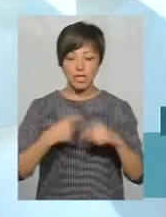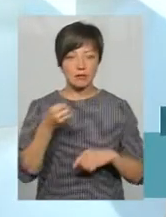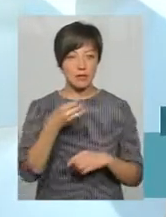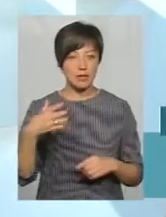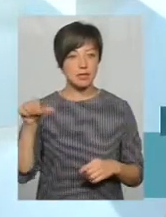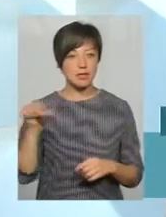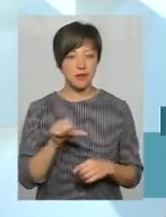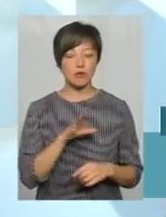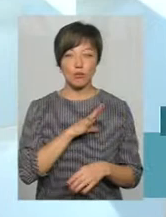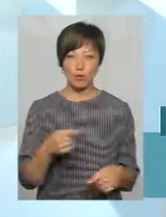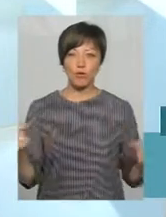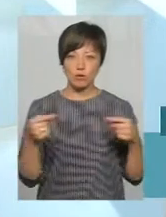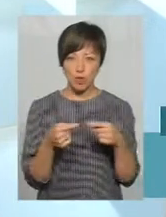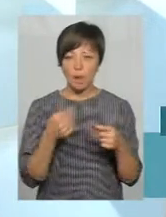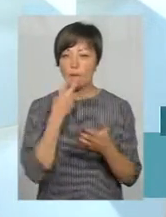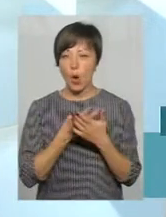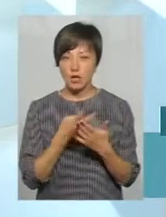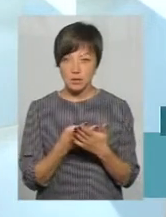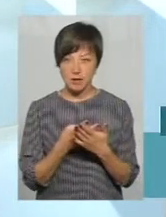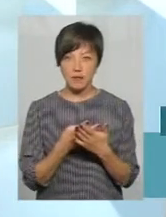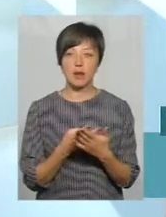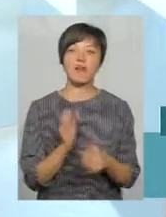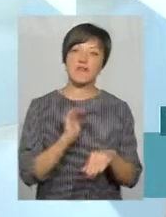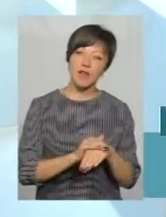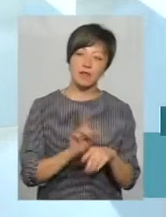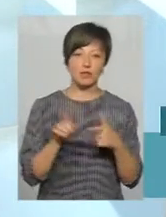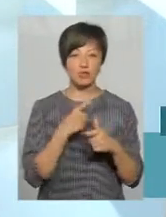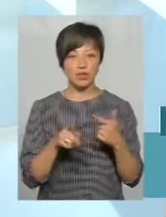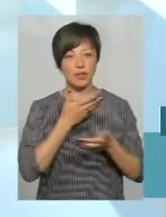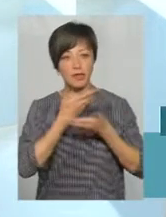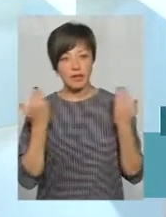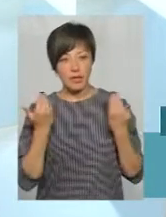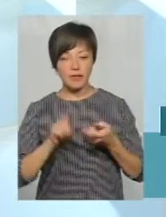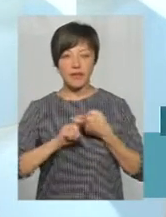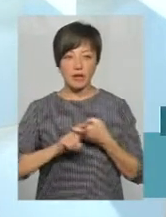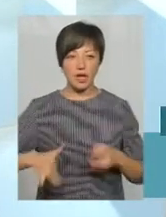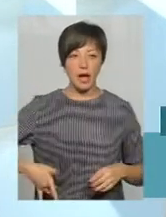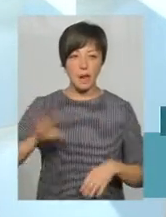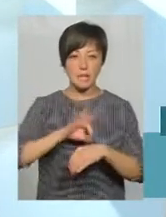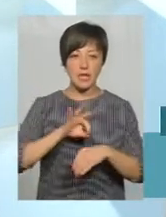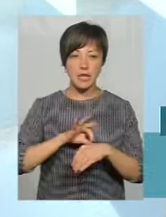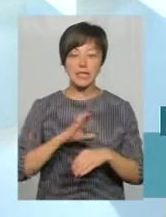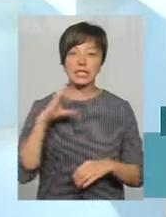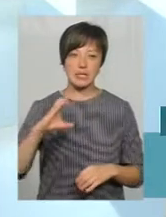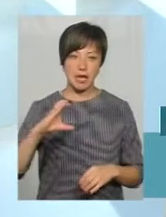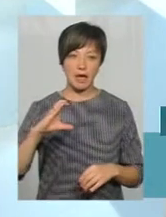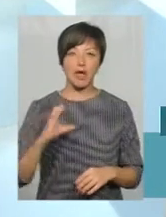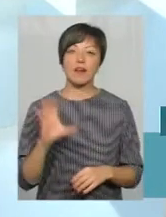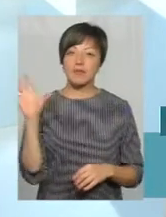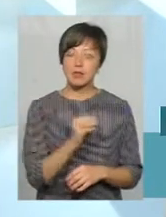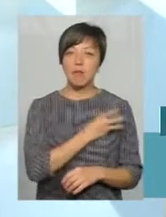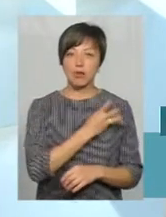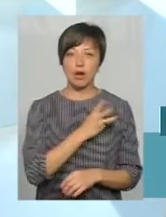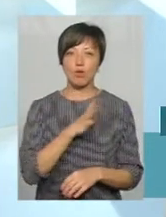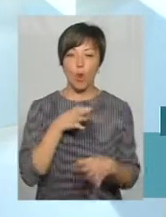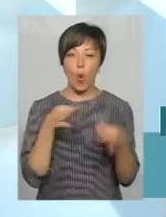хвилин був достовірно, показав йому, виявлено чи не виявлено вірус гепатиту С. І тому всі бажаючі